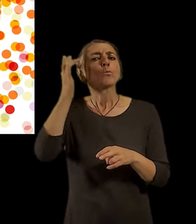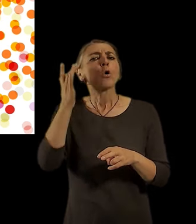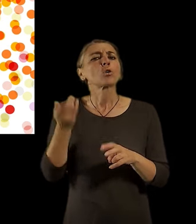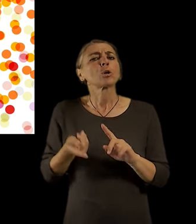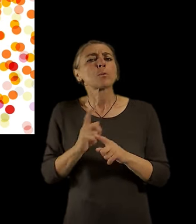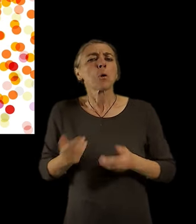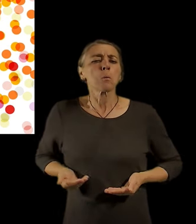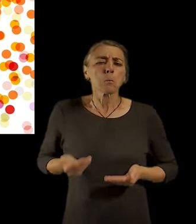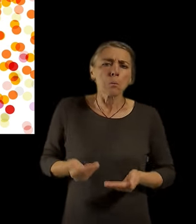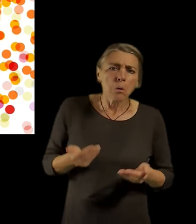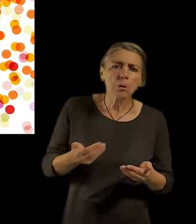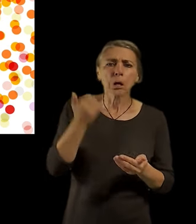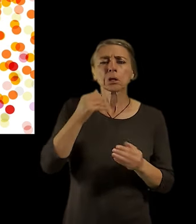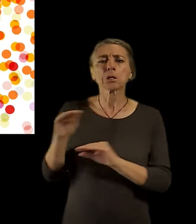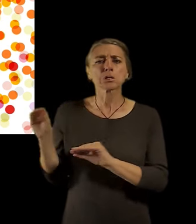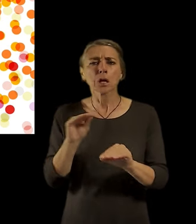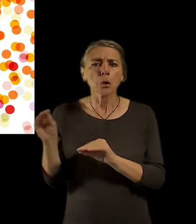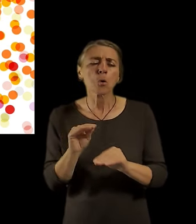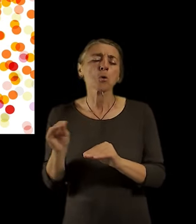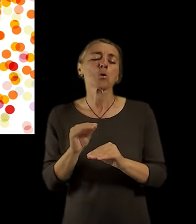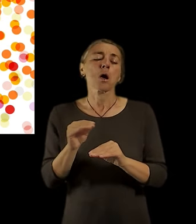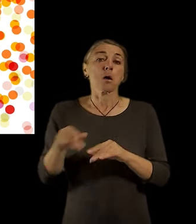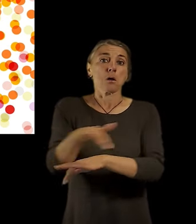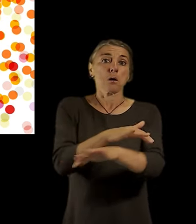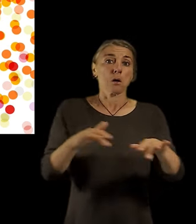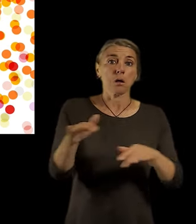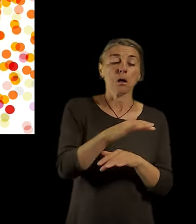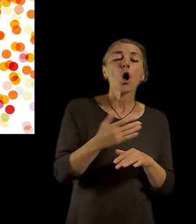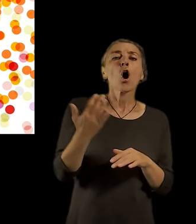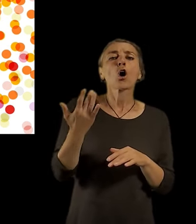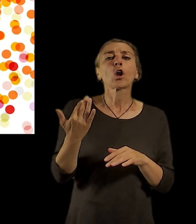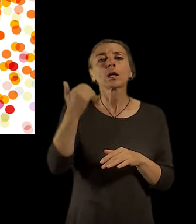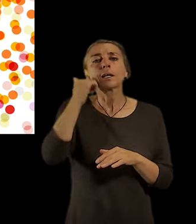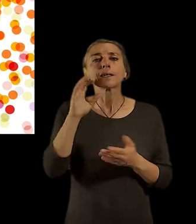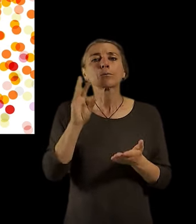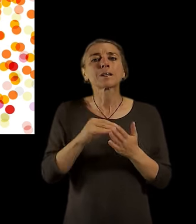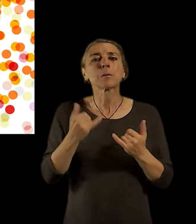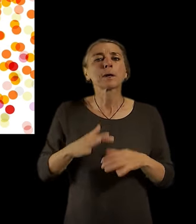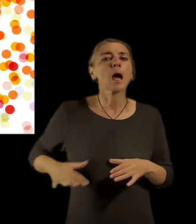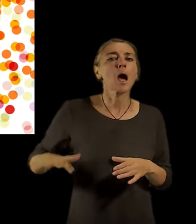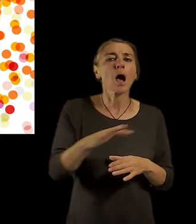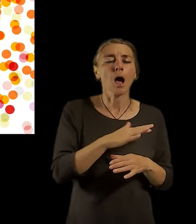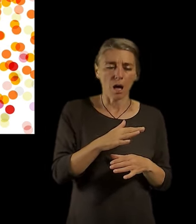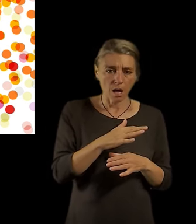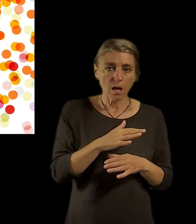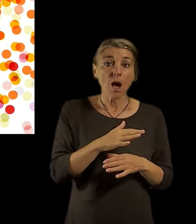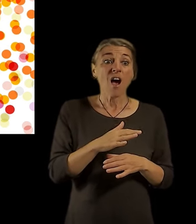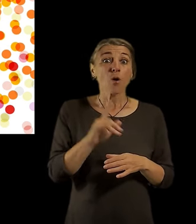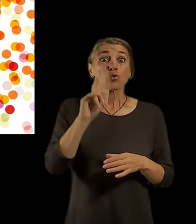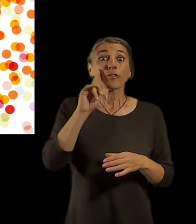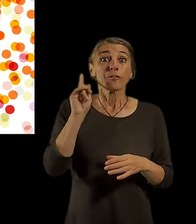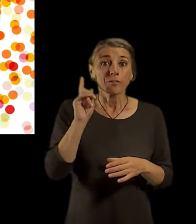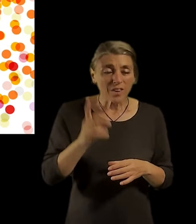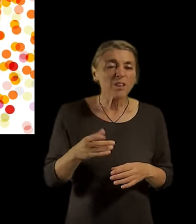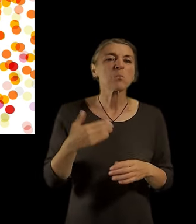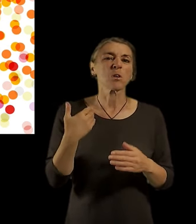kdy zjišťujeme, kolik lidí tady do budoucna bude, kde v Praze, hodnotíme stav a budoucí potřeby veřejné vybavenosti. Takže